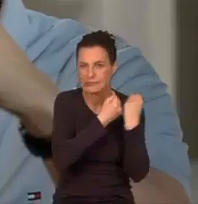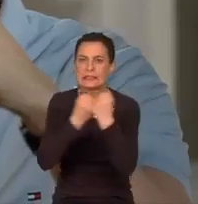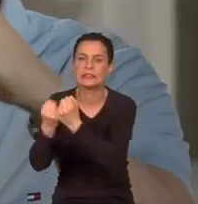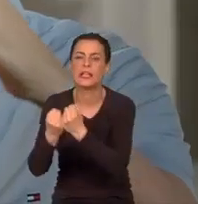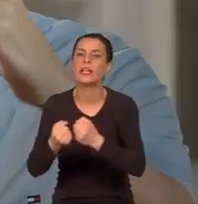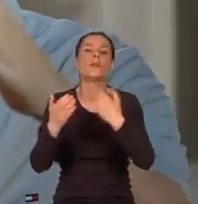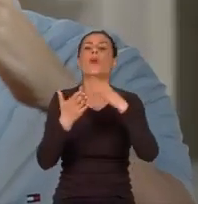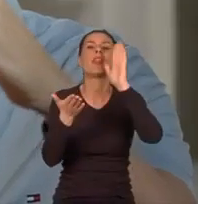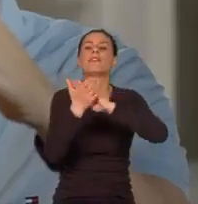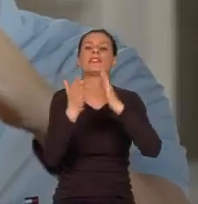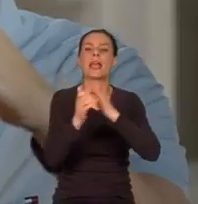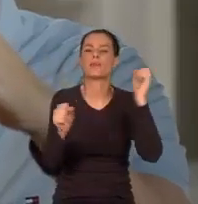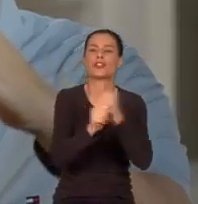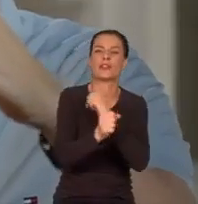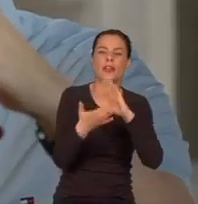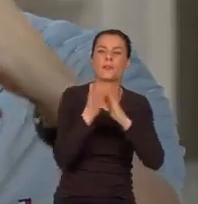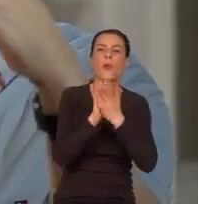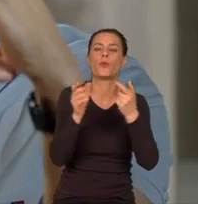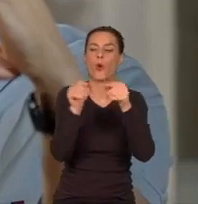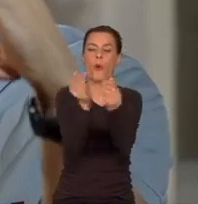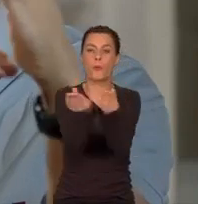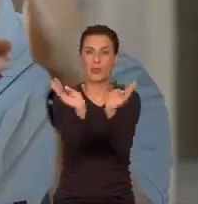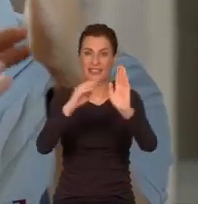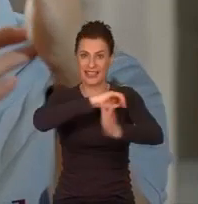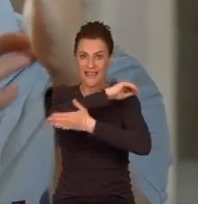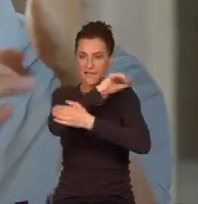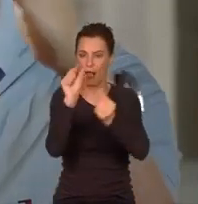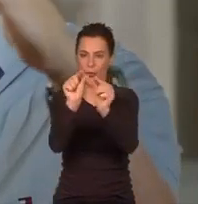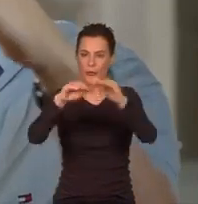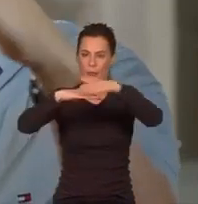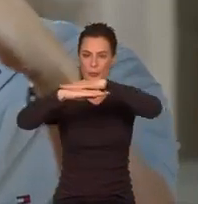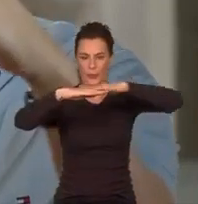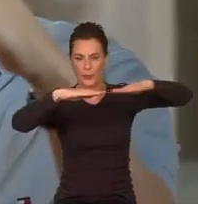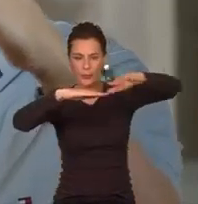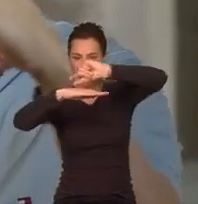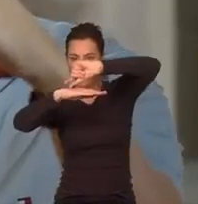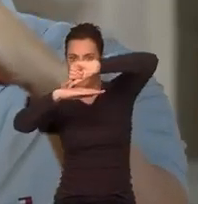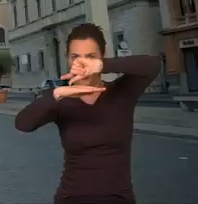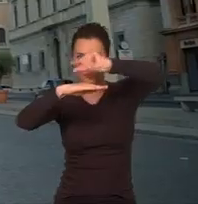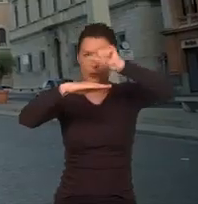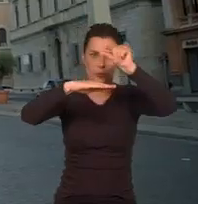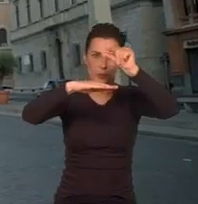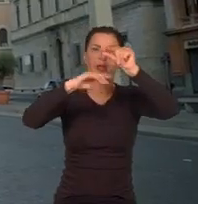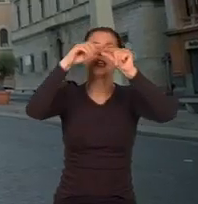Usztywniały się nawzajem, połączone przy podstawie i przy latarni.